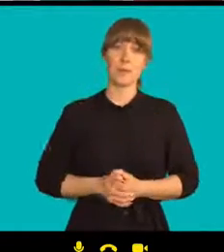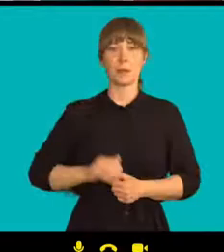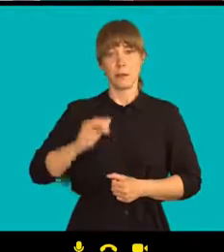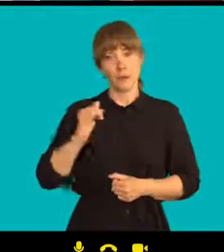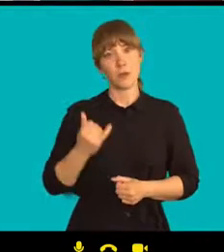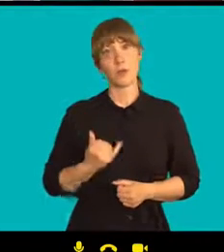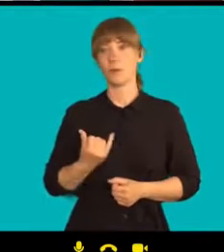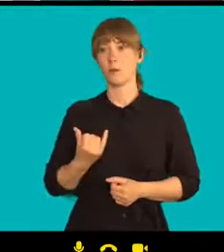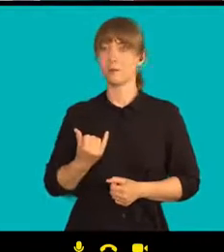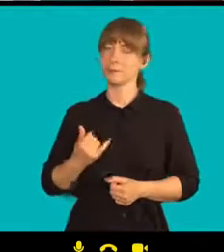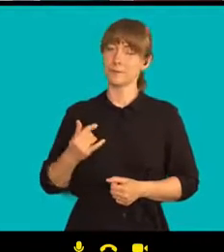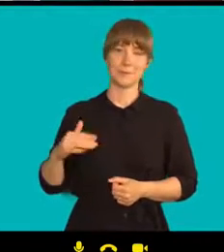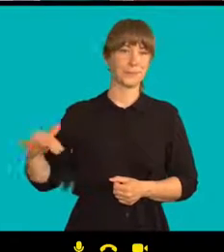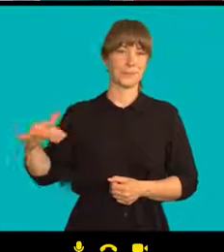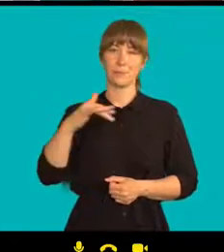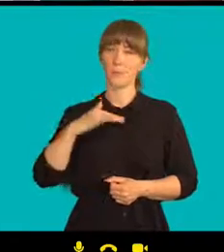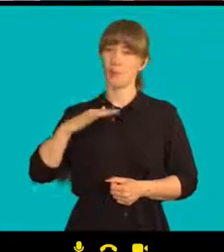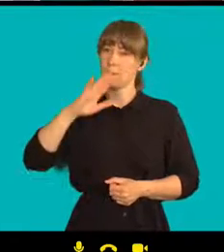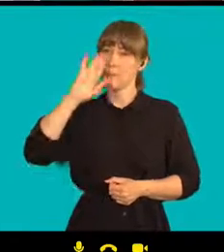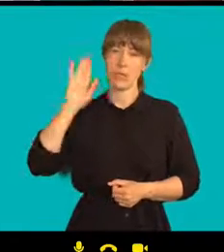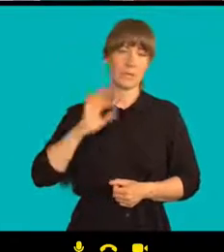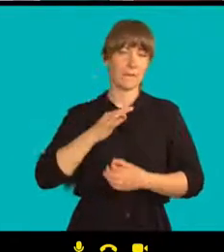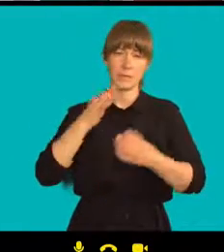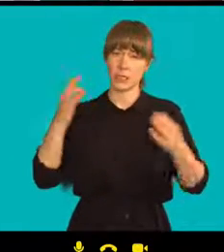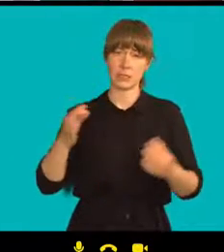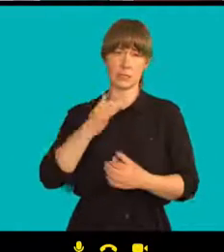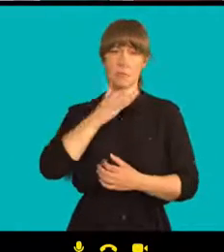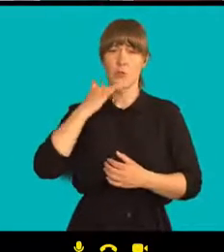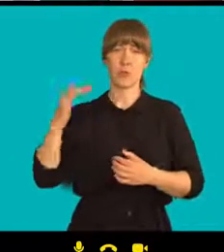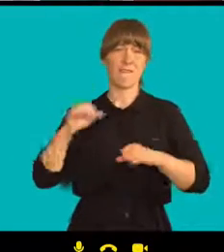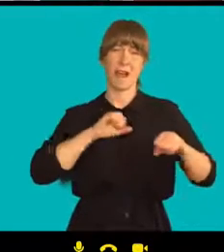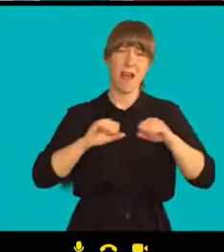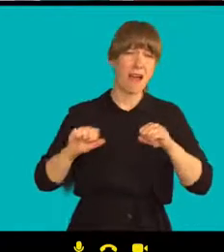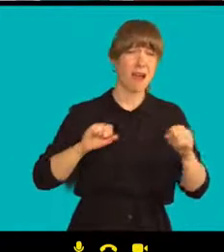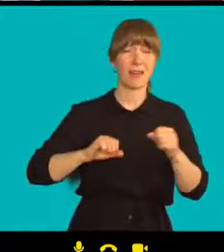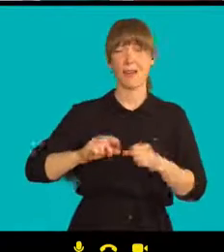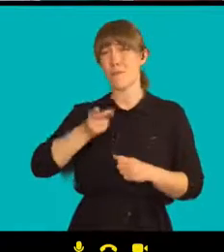spoustu špatných věcí i ohledně vlády, policie,